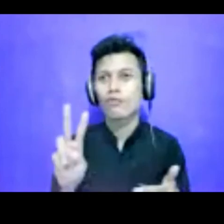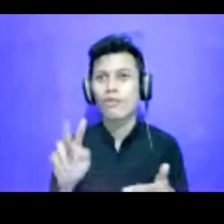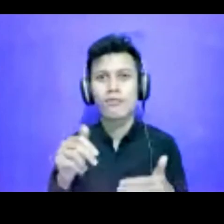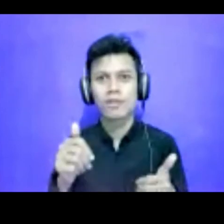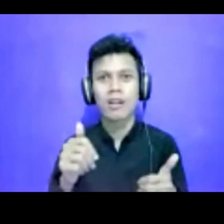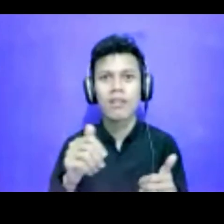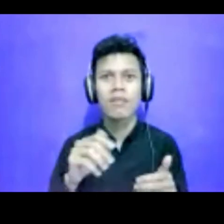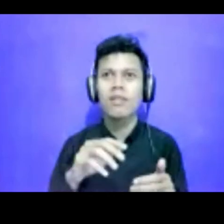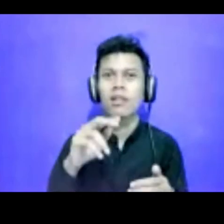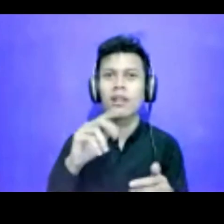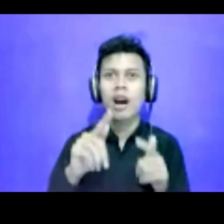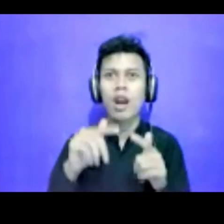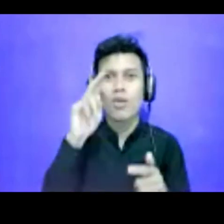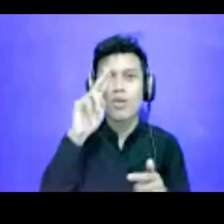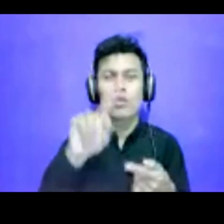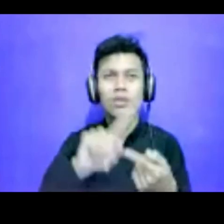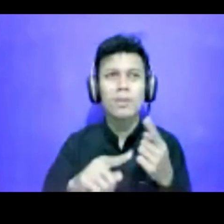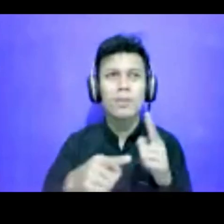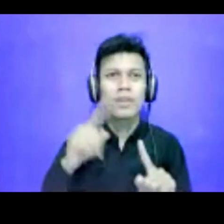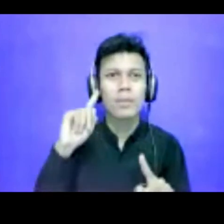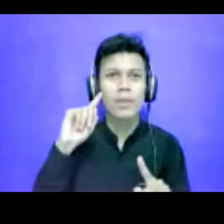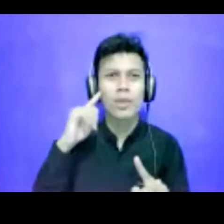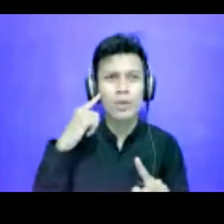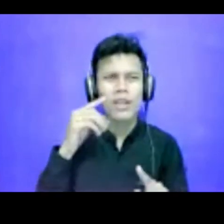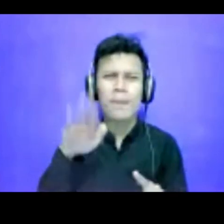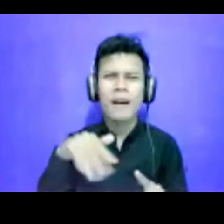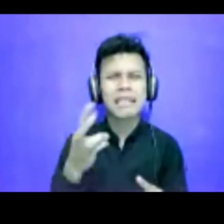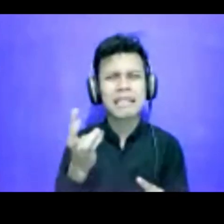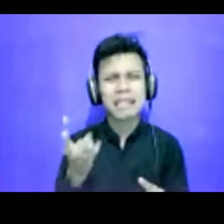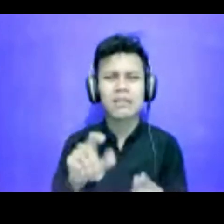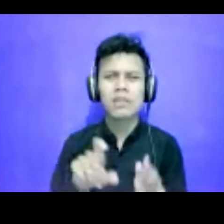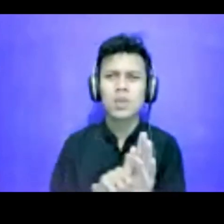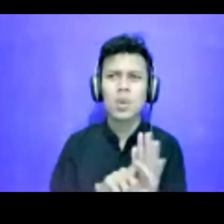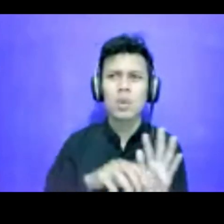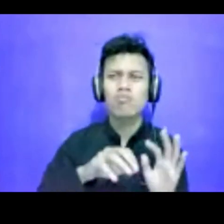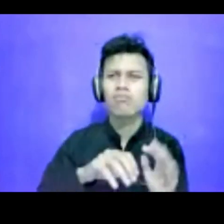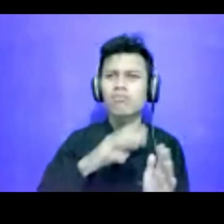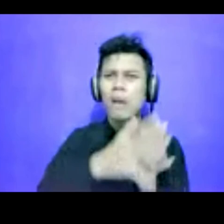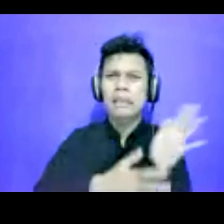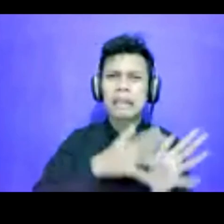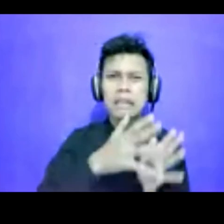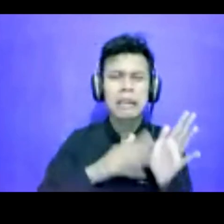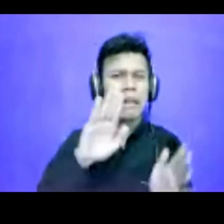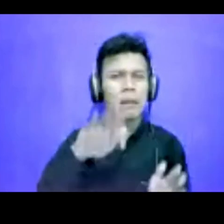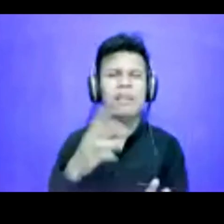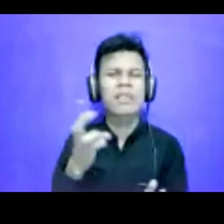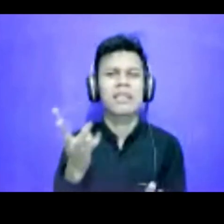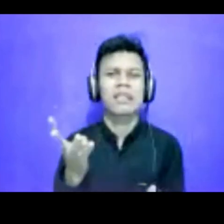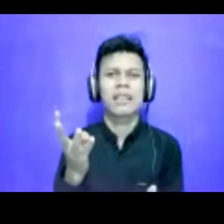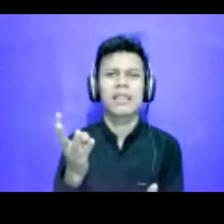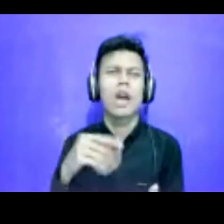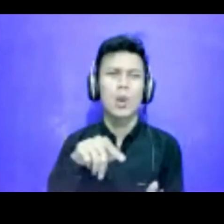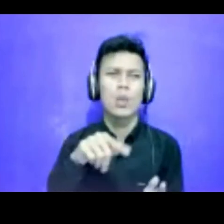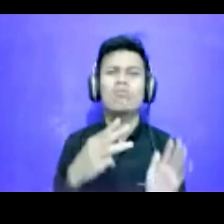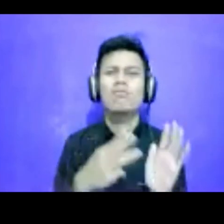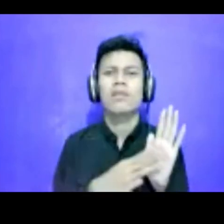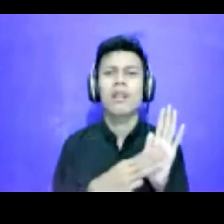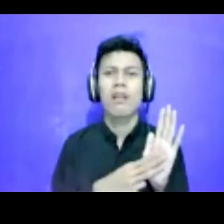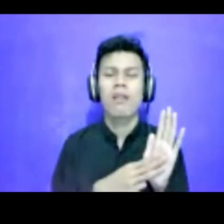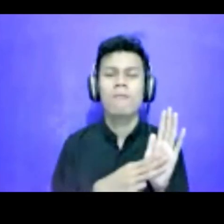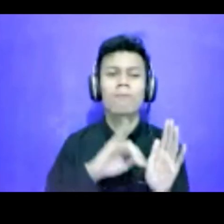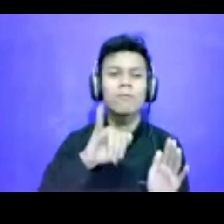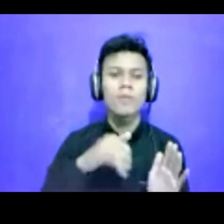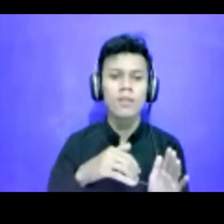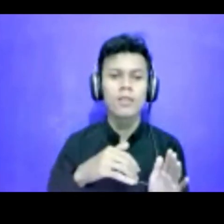kayaknya masih sedikit yang menggunakan, misalnya, bahasa isyarat gitu. Itu problem lah. Mungkin justru, teman-teman